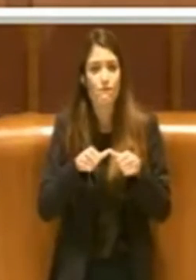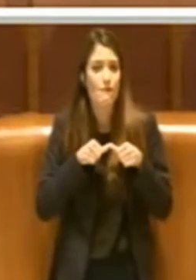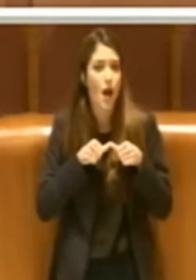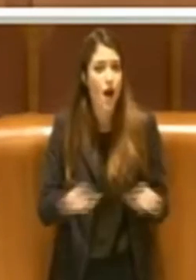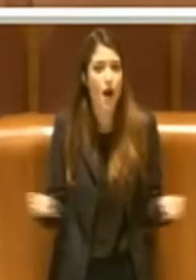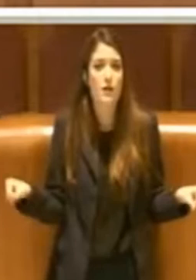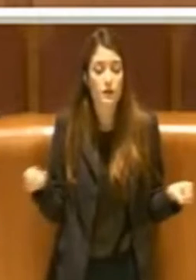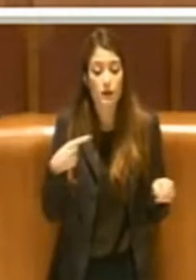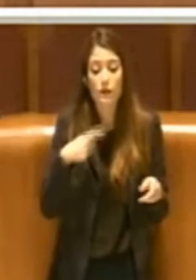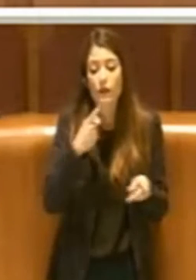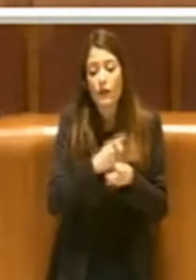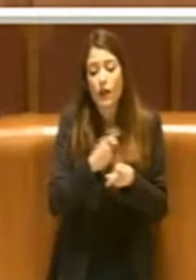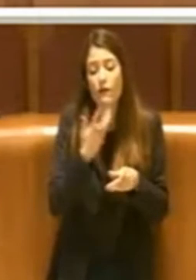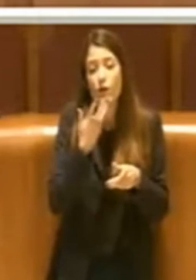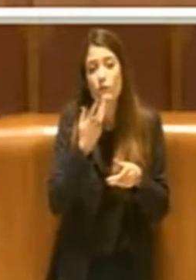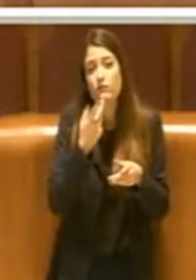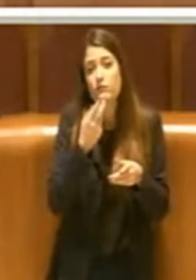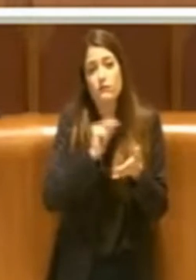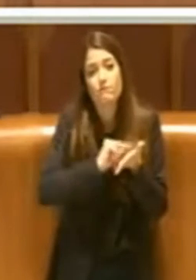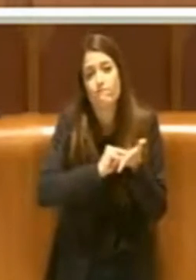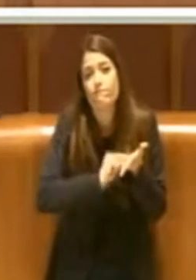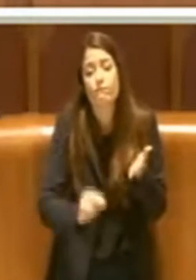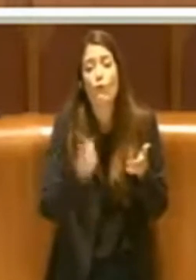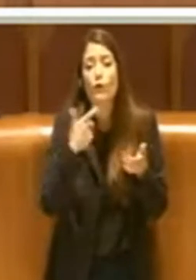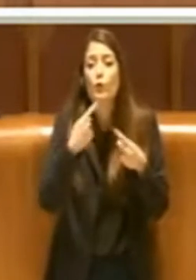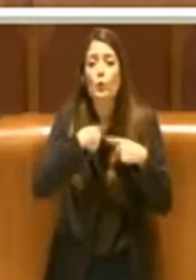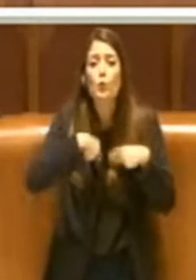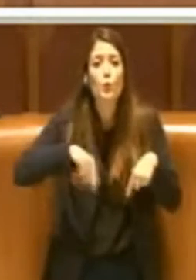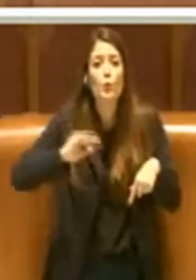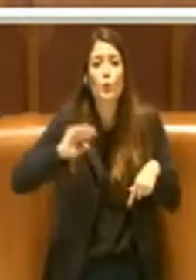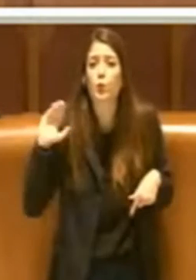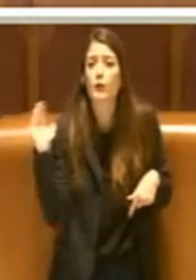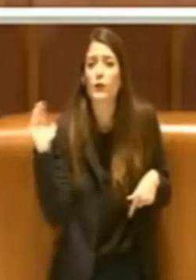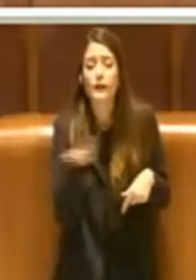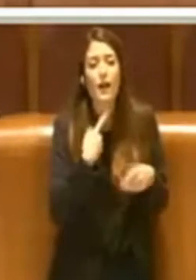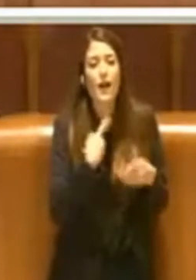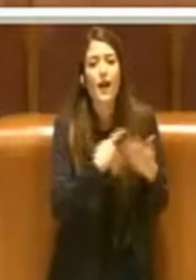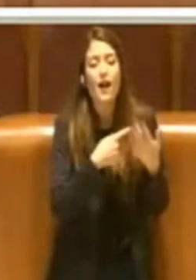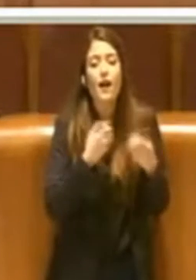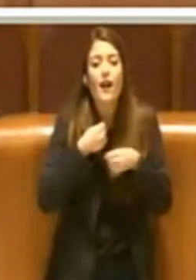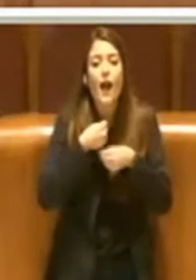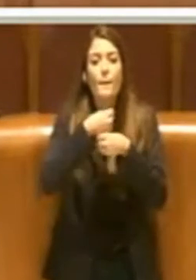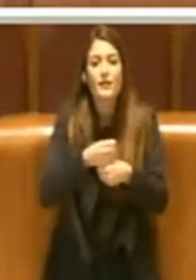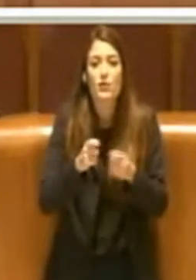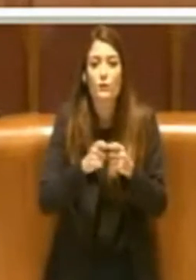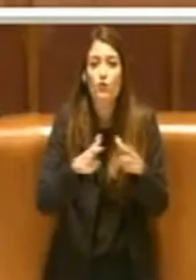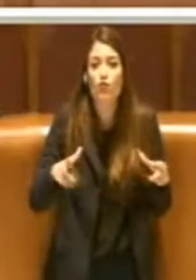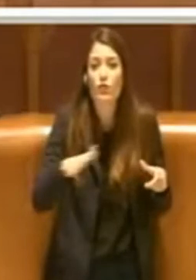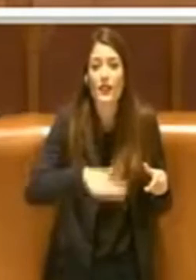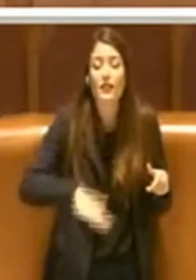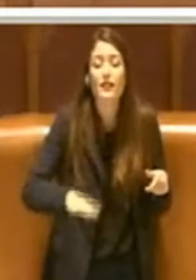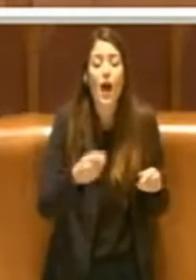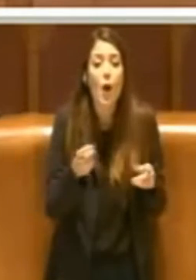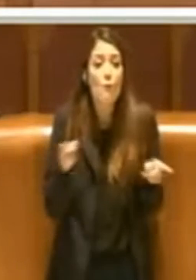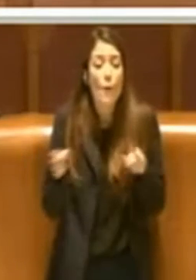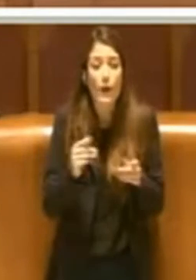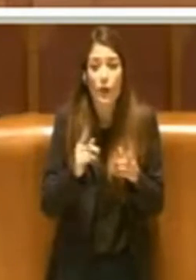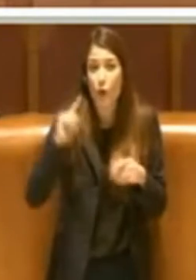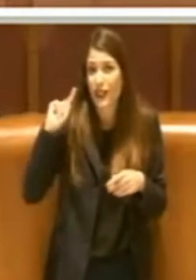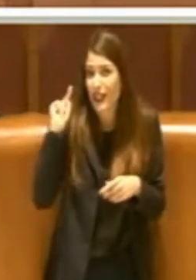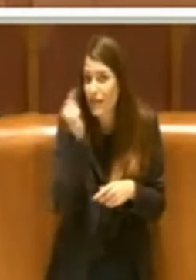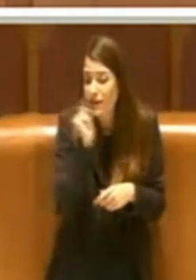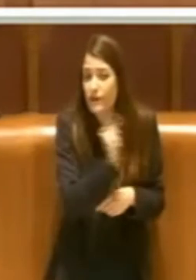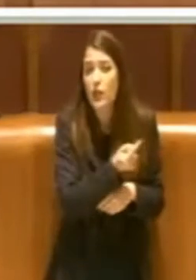sottolineato perché rappresentiamo tutti la nostra città in un momento molto, molto difficile e molto, molto